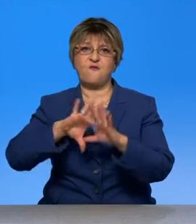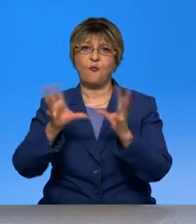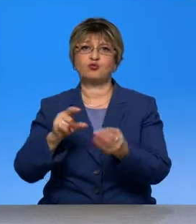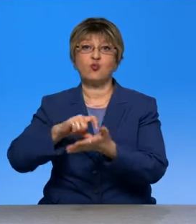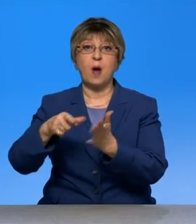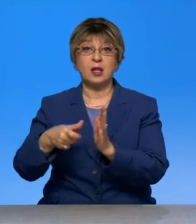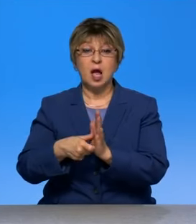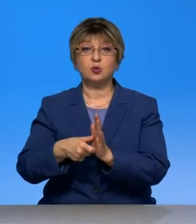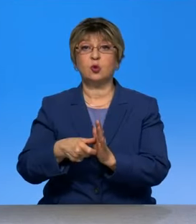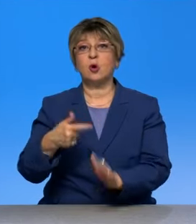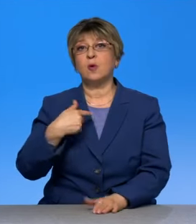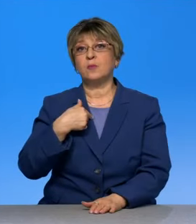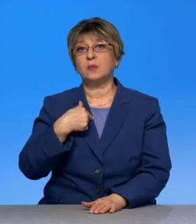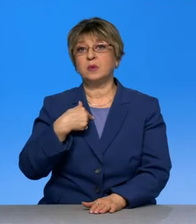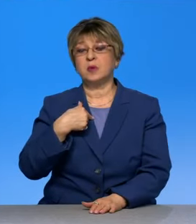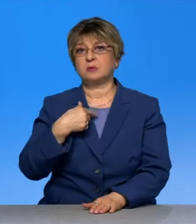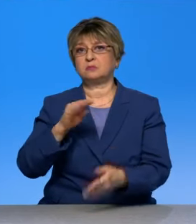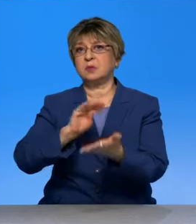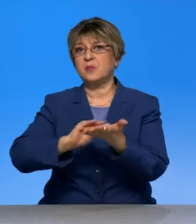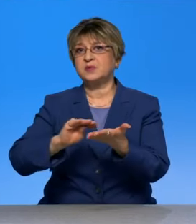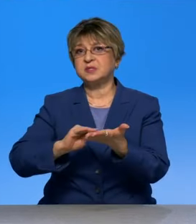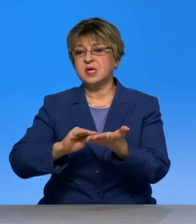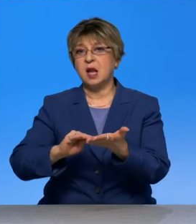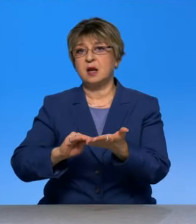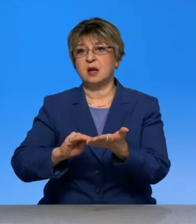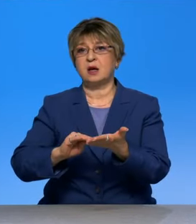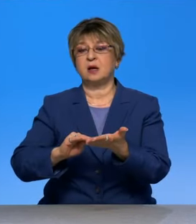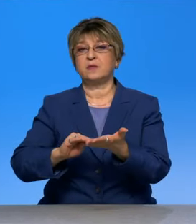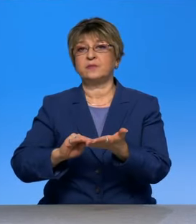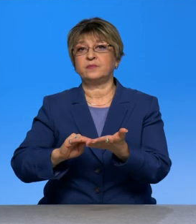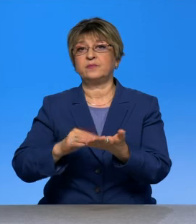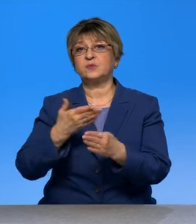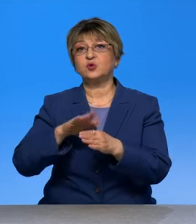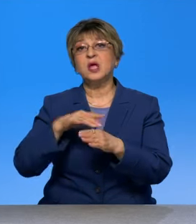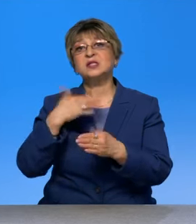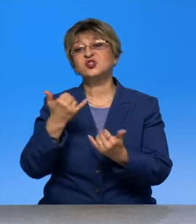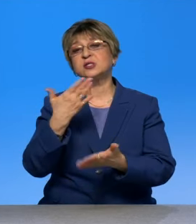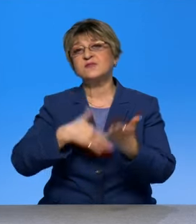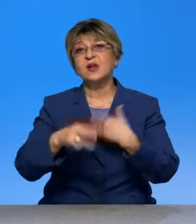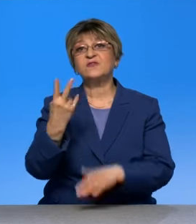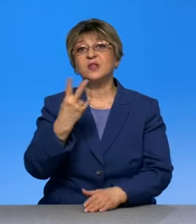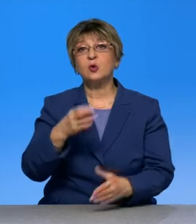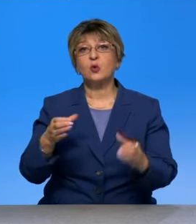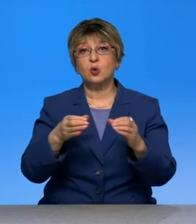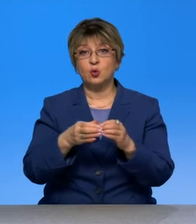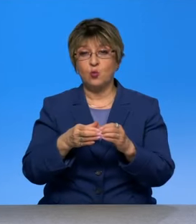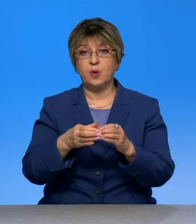выставлен очень тяжелый диагноз, который инвалидизировал меня. Я сейчас инвалид второй группы, миостыния.